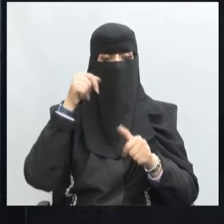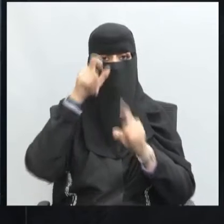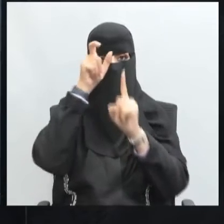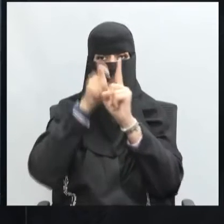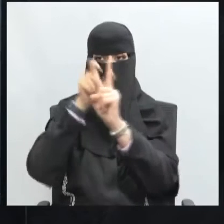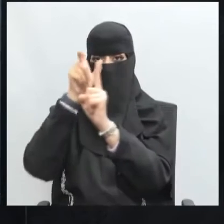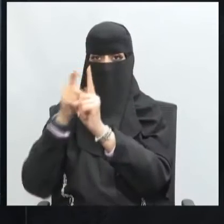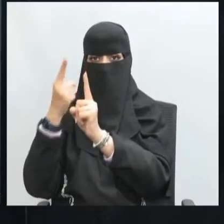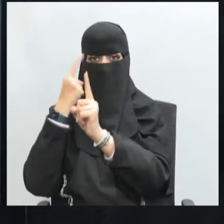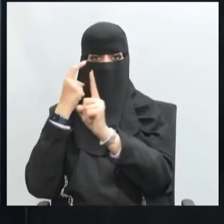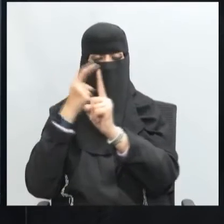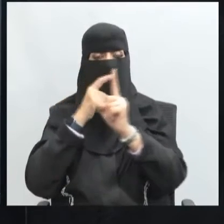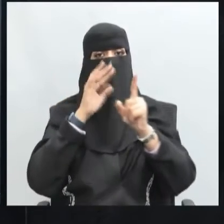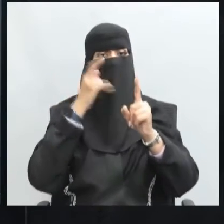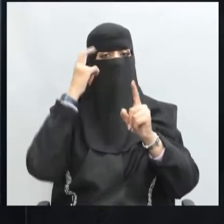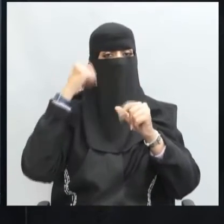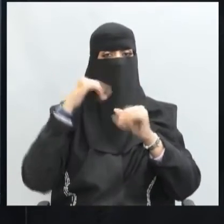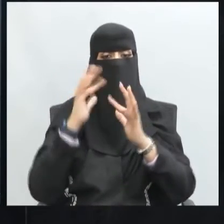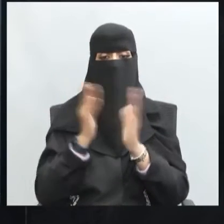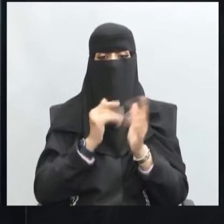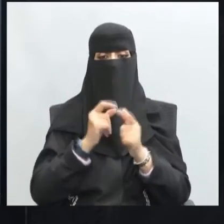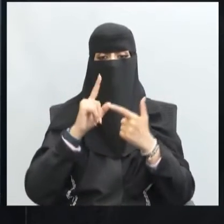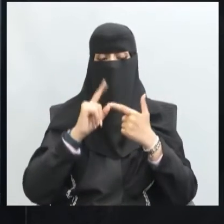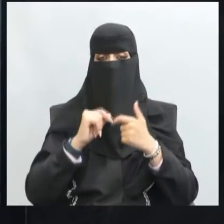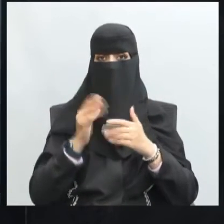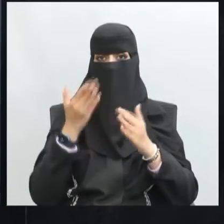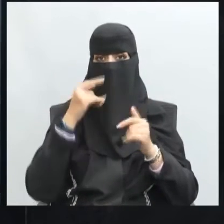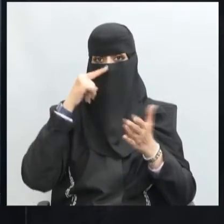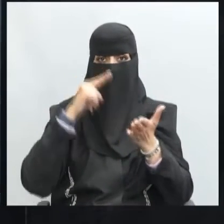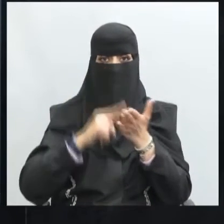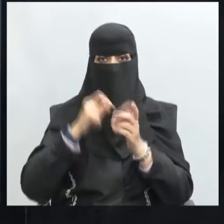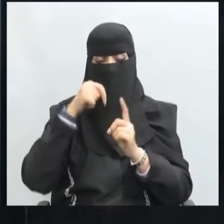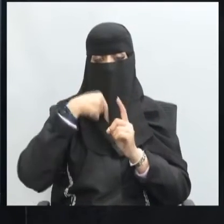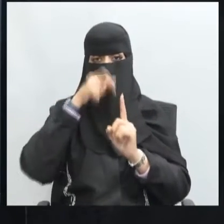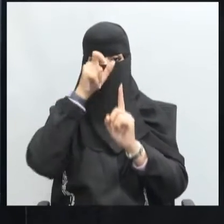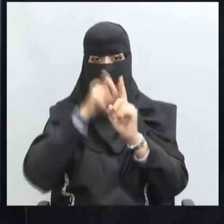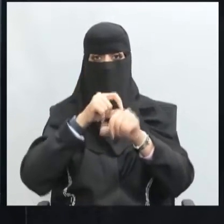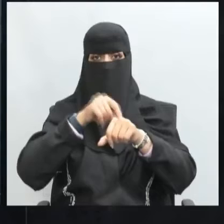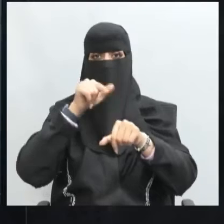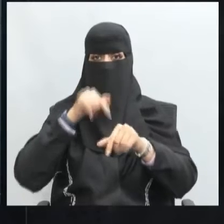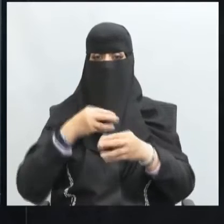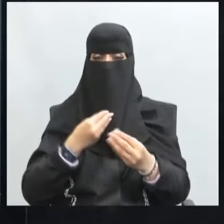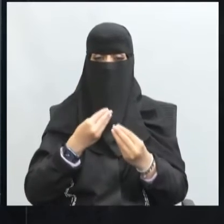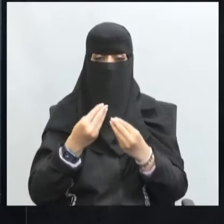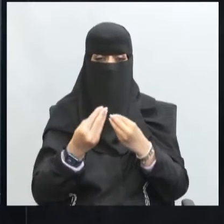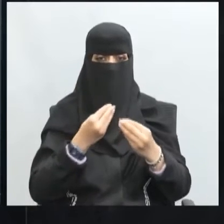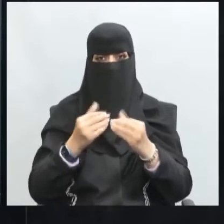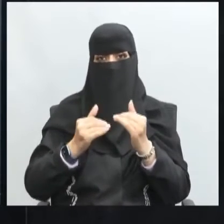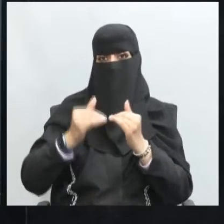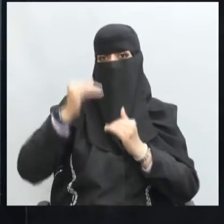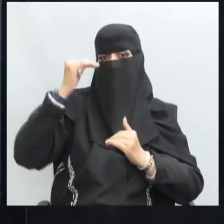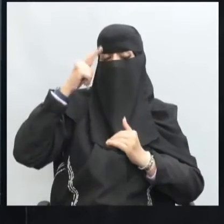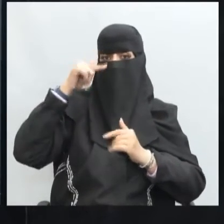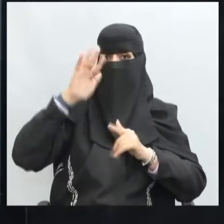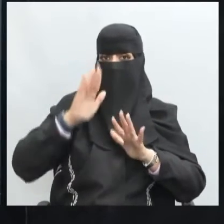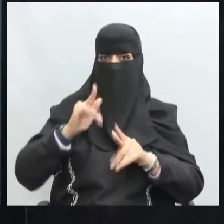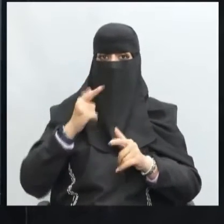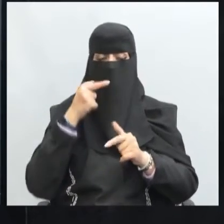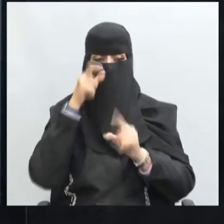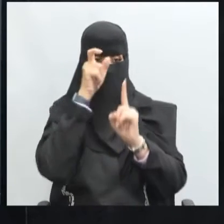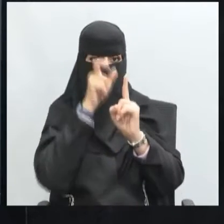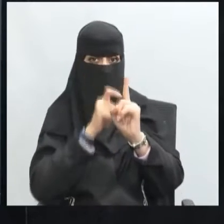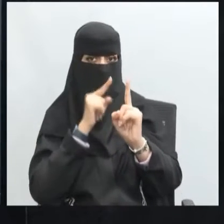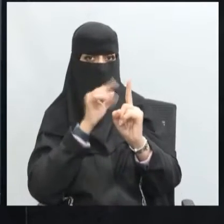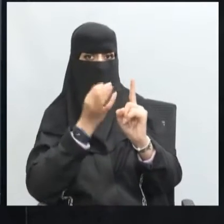آراء الآخرين ومعرفتها لابد أن يكون الإنسان لديه مرونة عالية للاستماع